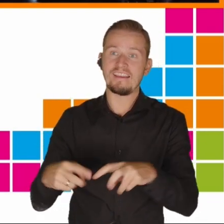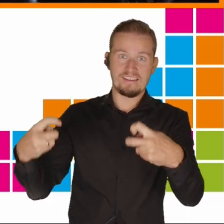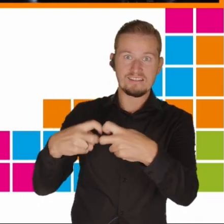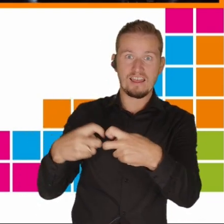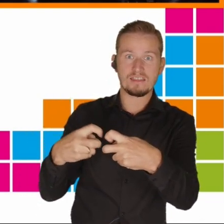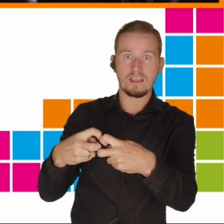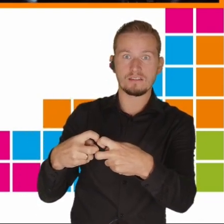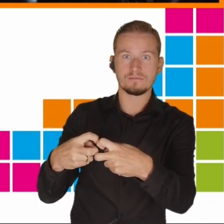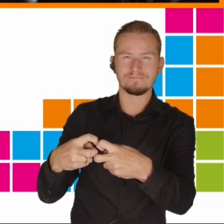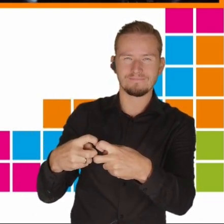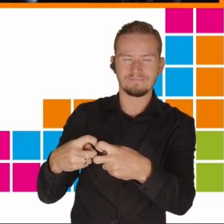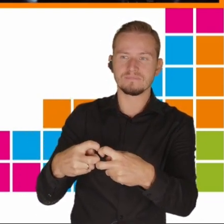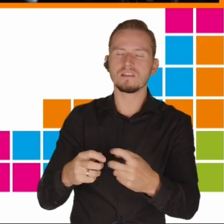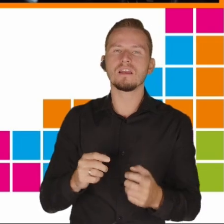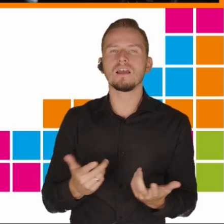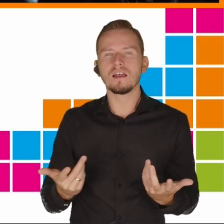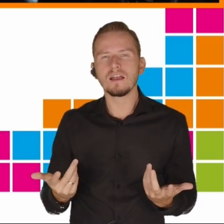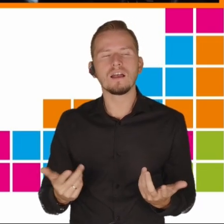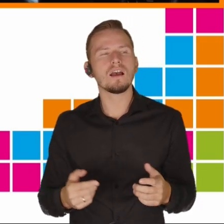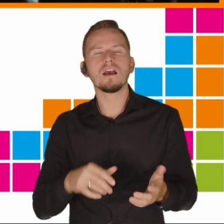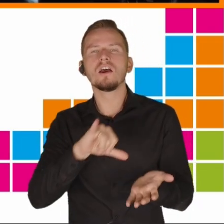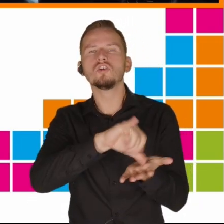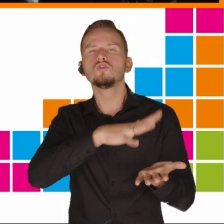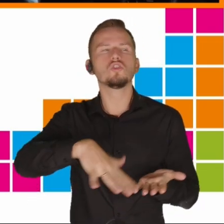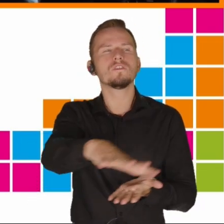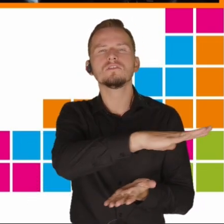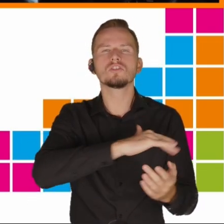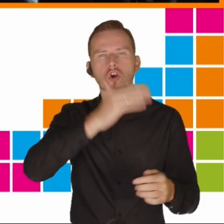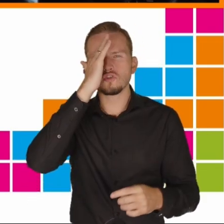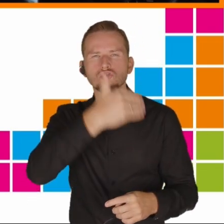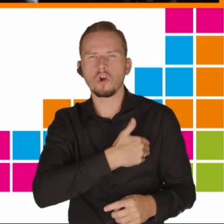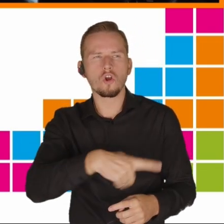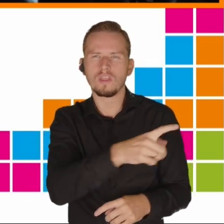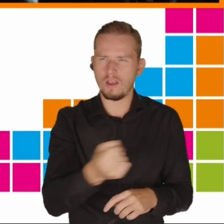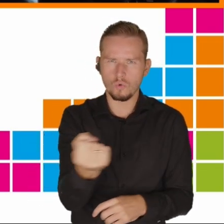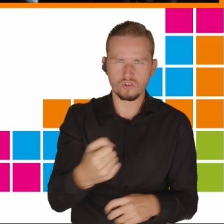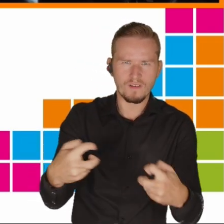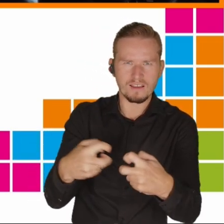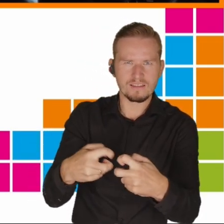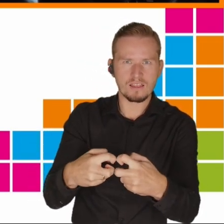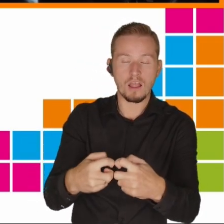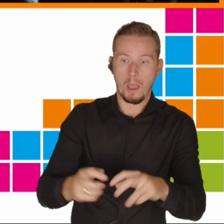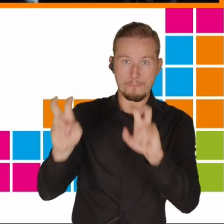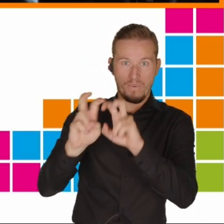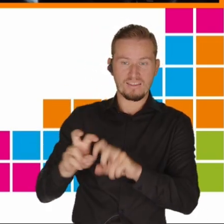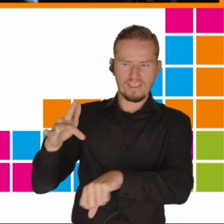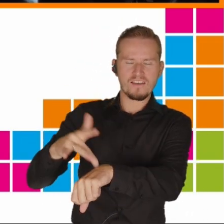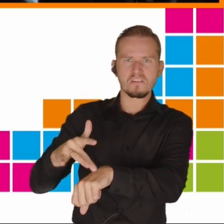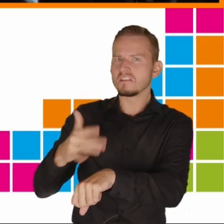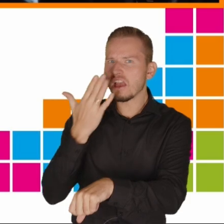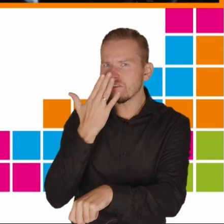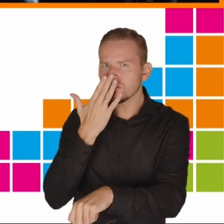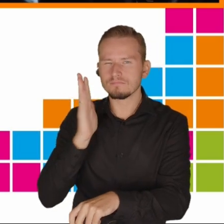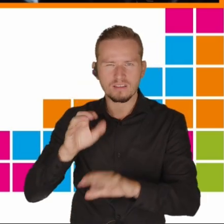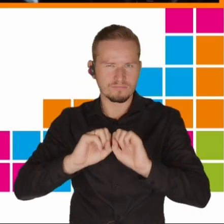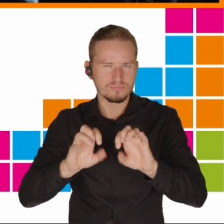środowiska szkolne. Kolejna część jest podświęcona